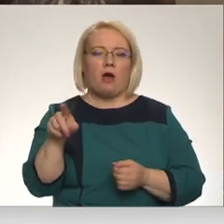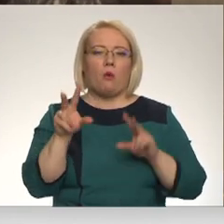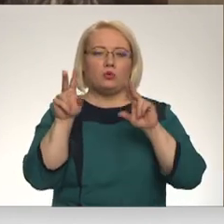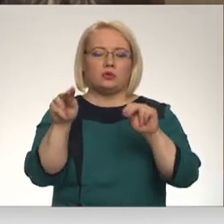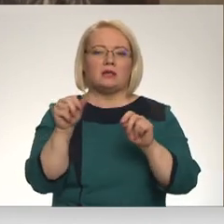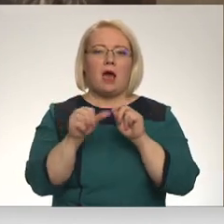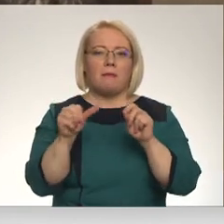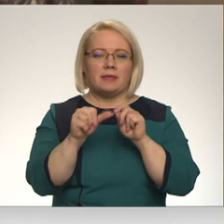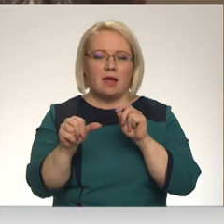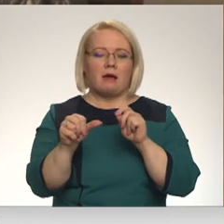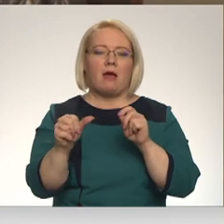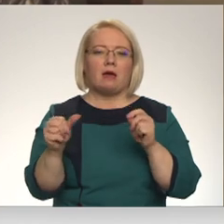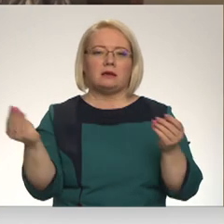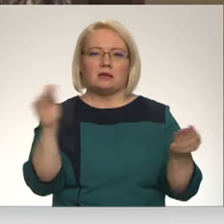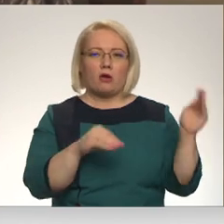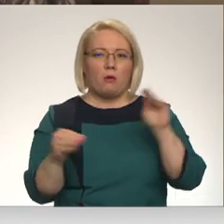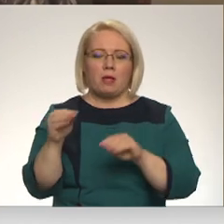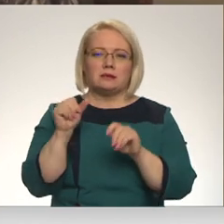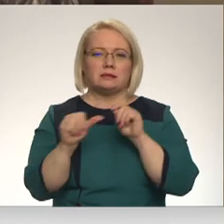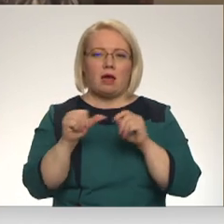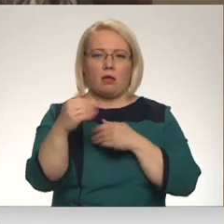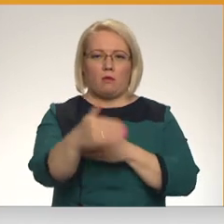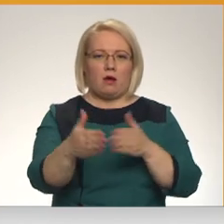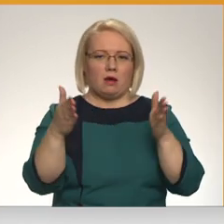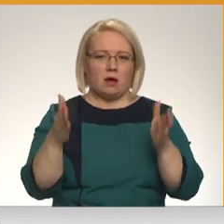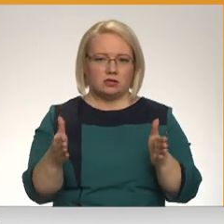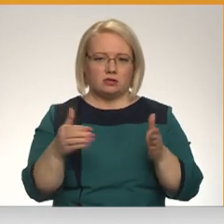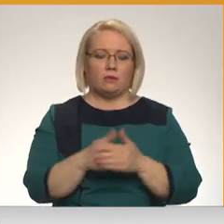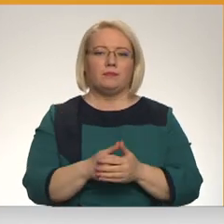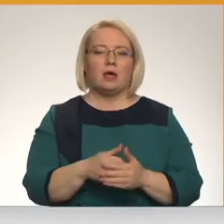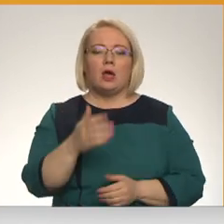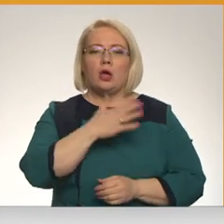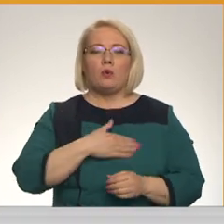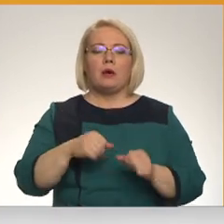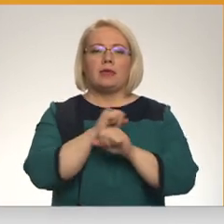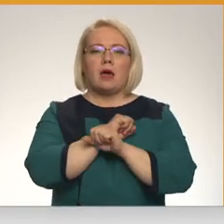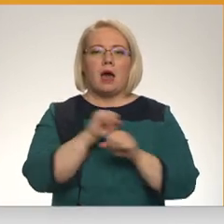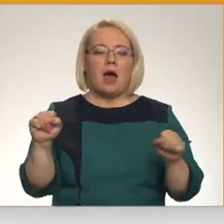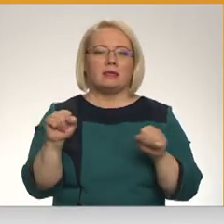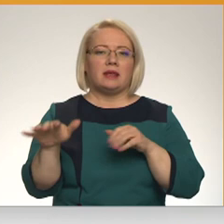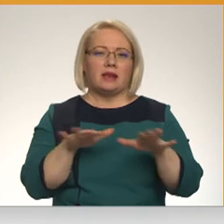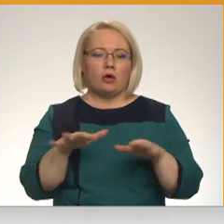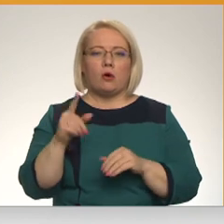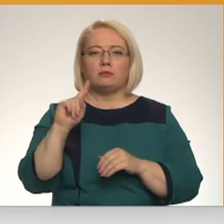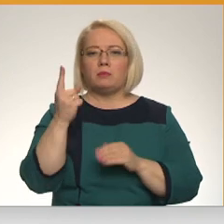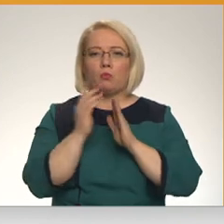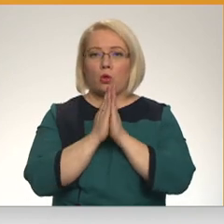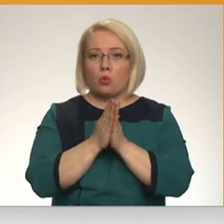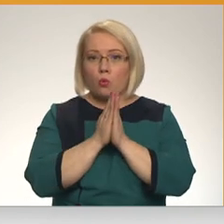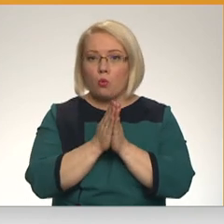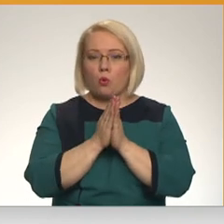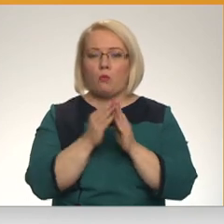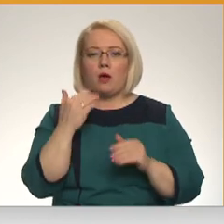konkrētu summu sakomplektēt medikamentu kasti. Ļoti ātri reaģējām uz pirmo lūgumu, kad